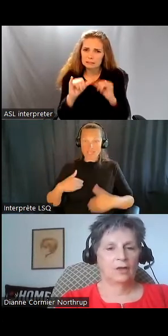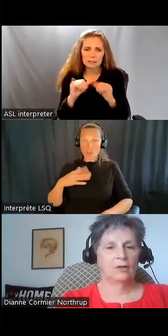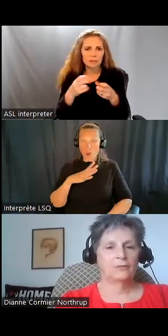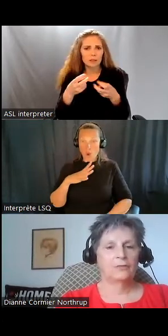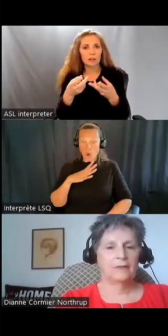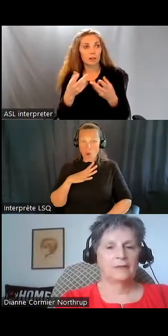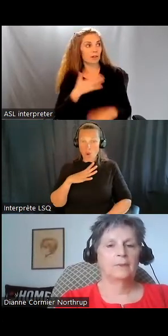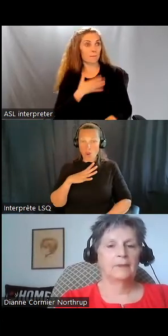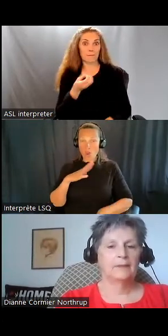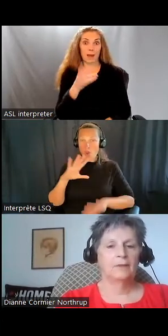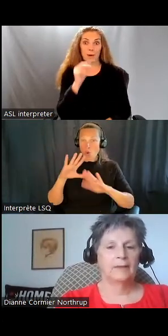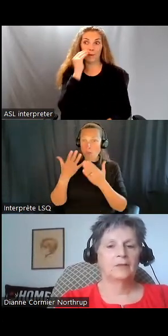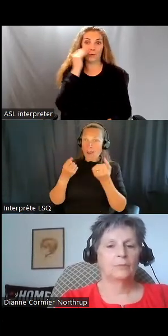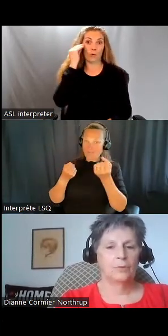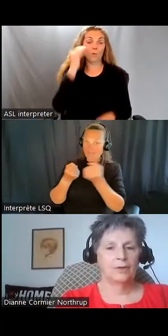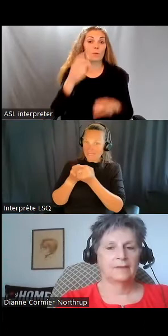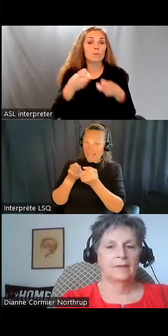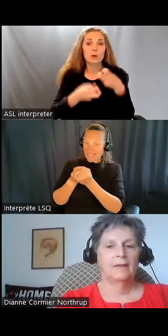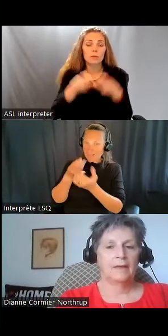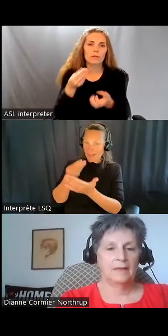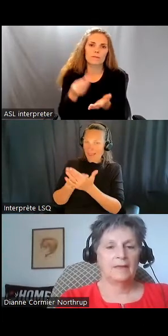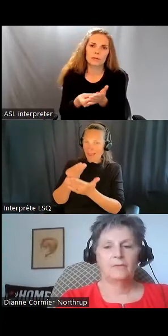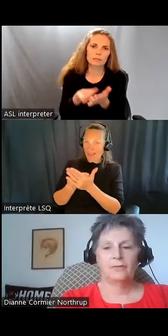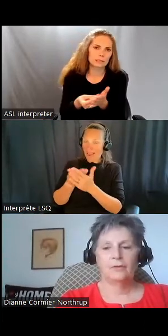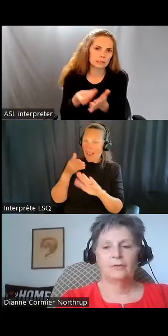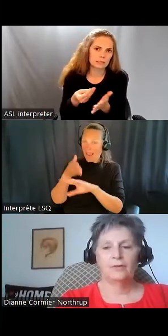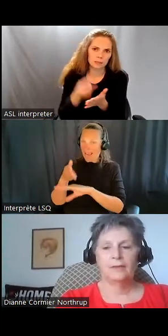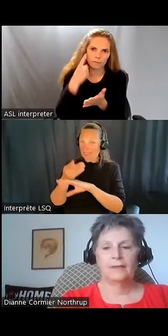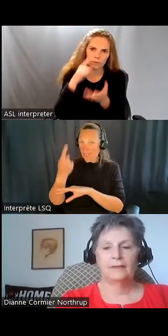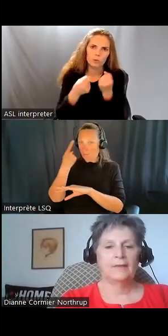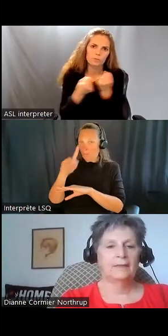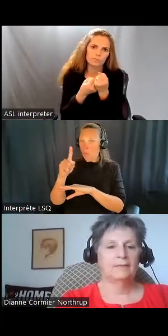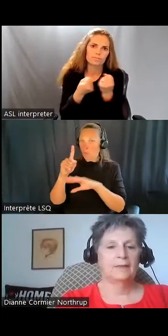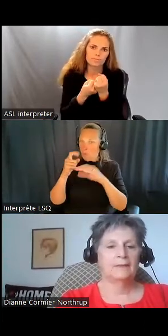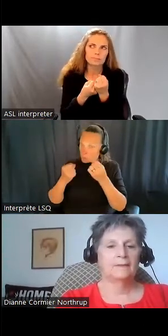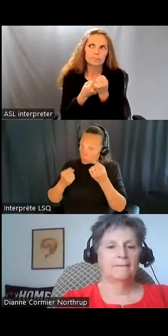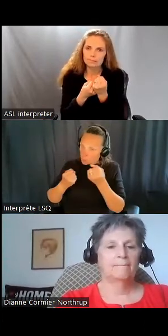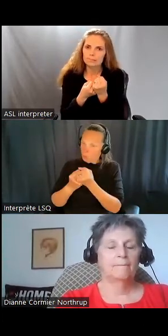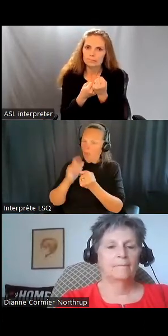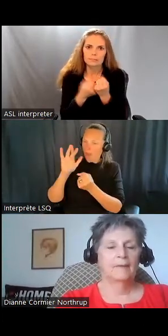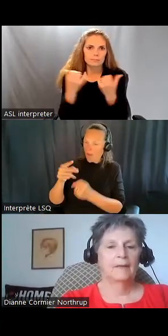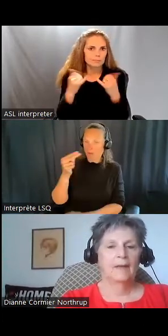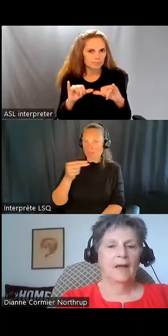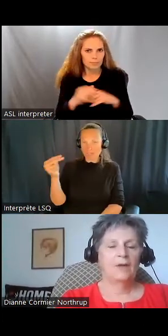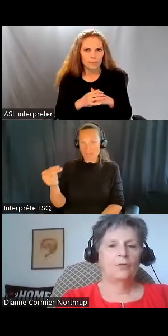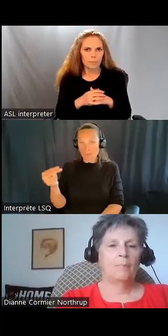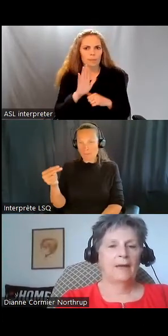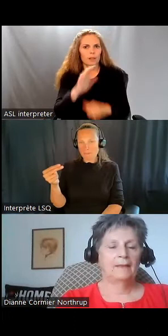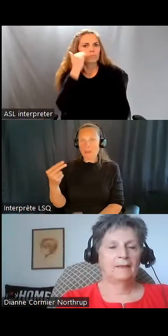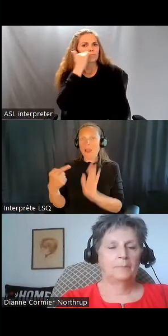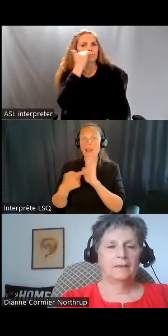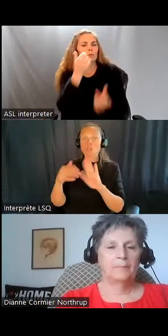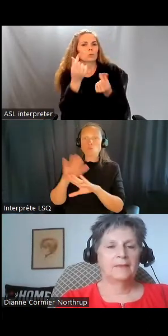'accès au financement pour du soutien lié au handicap, soutien nécessaire pour les activités